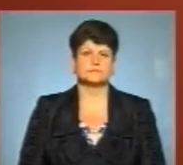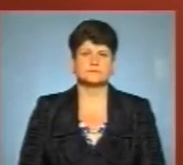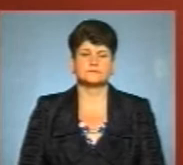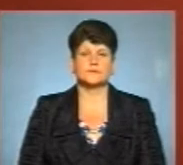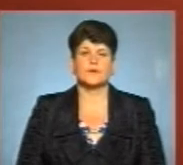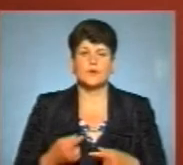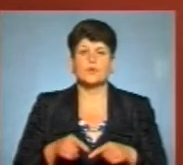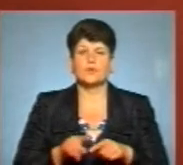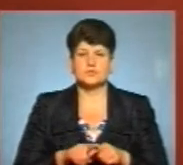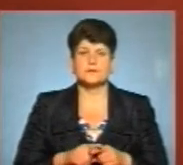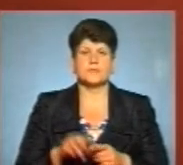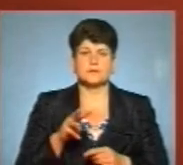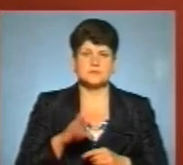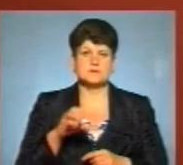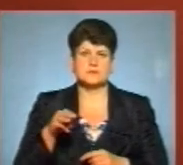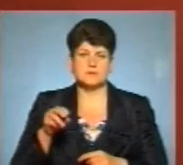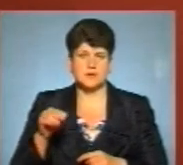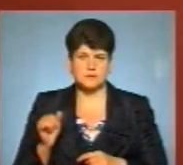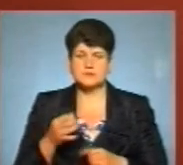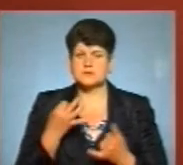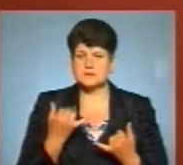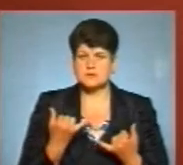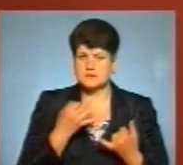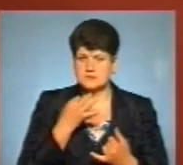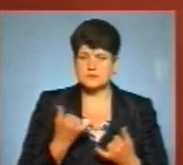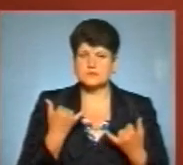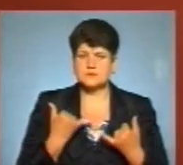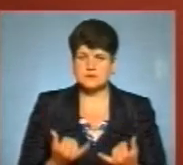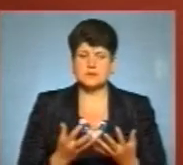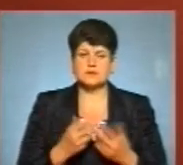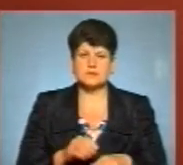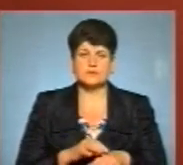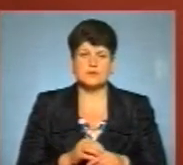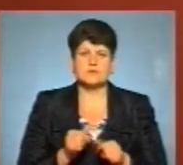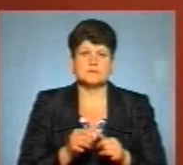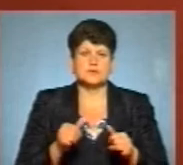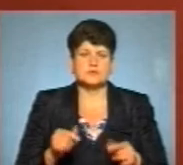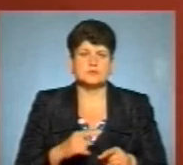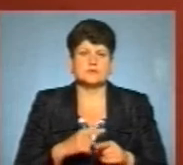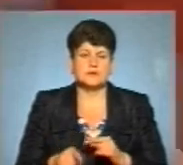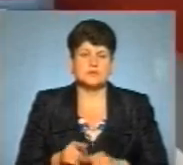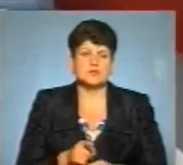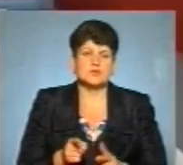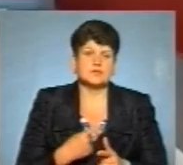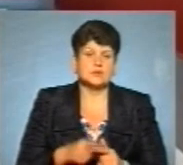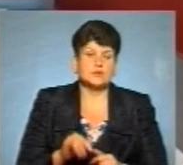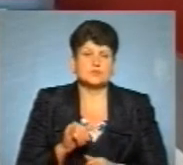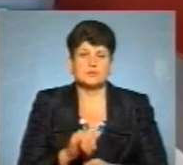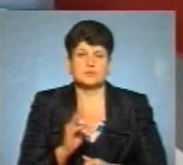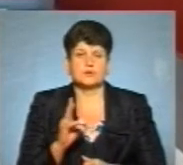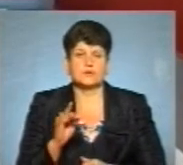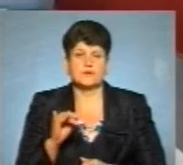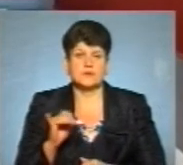Отже, Максим Степанов сказав, що наразі кількість хворих збільшується швидше, ніж у квітні, коли був перший